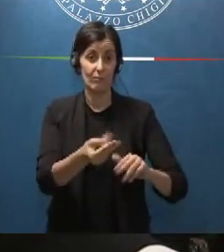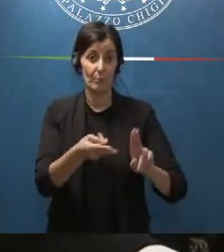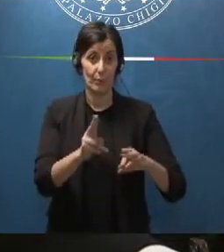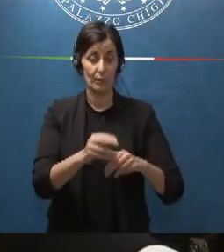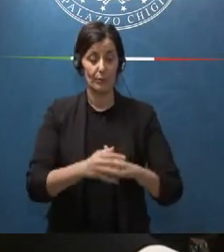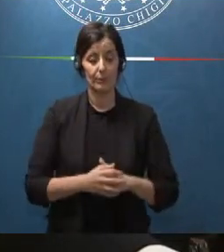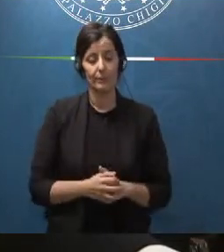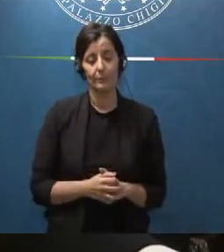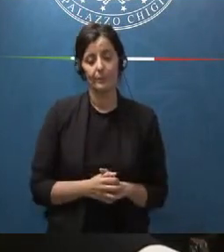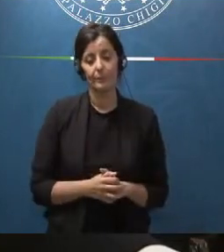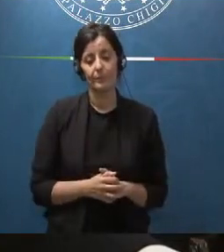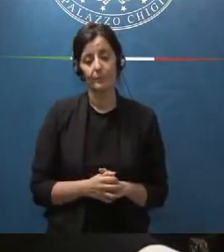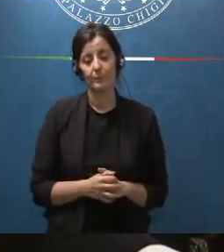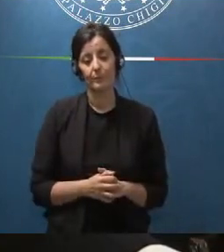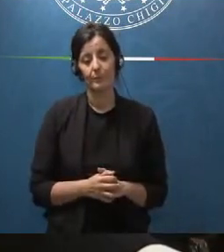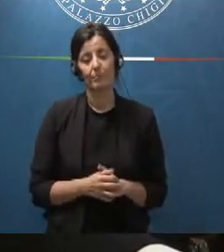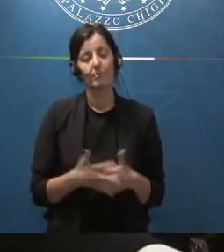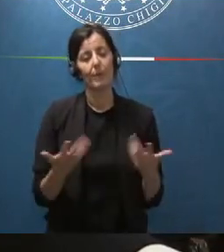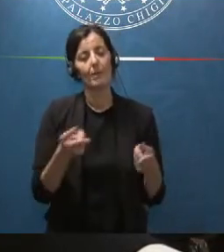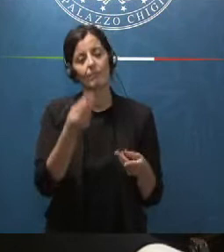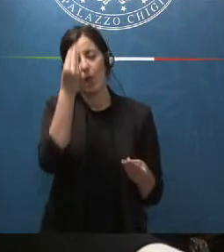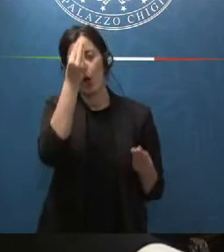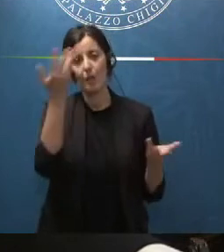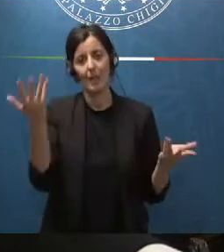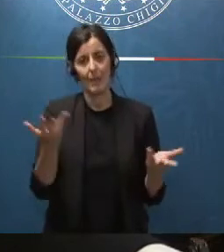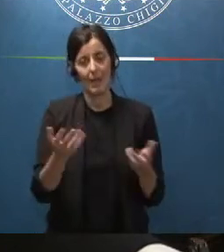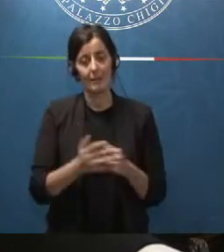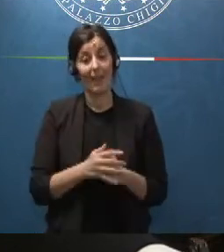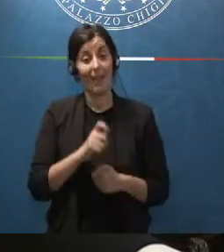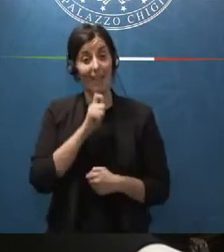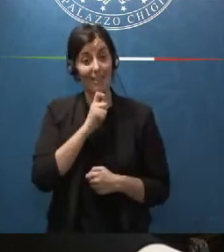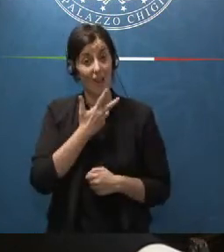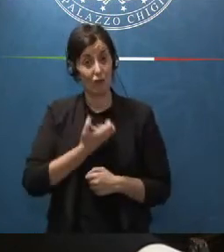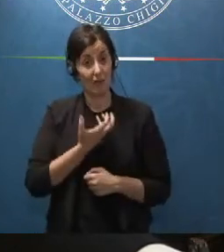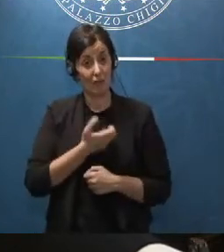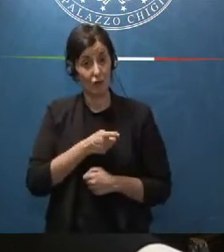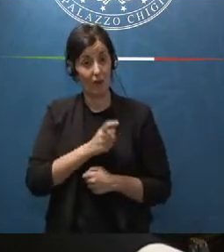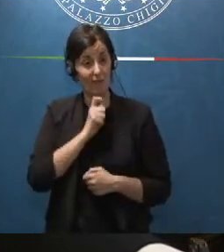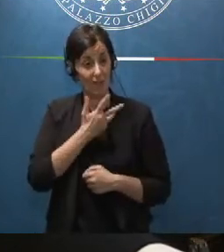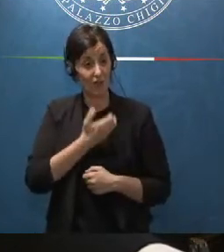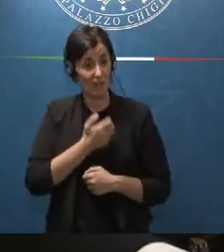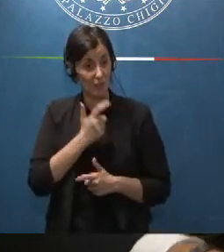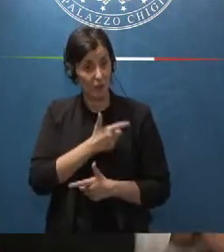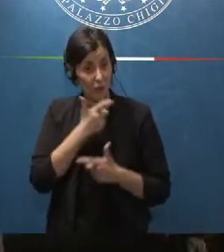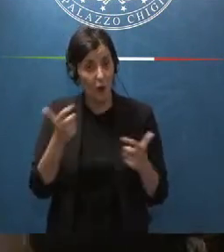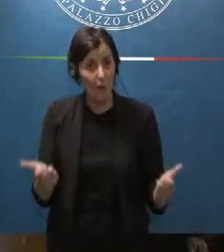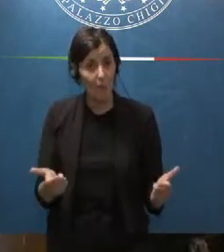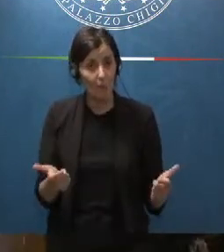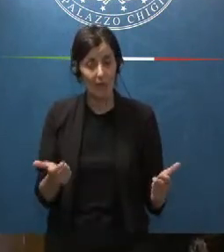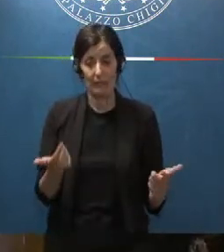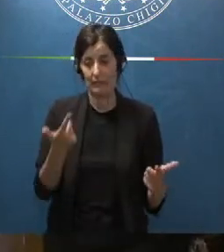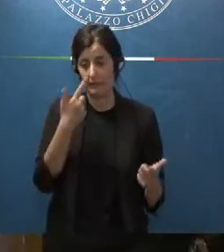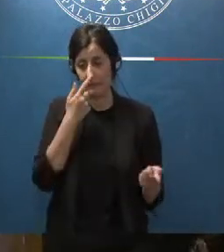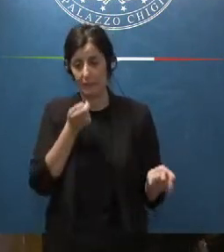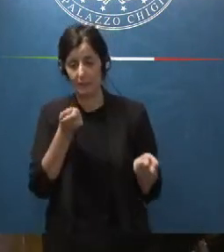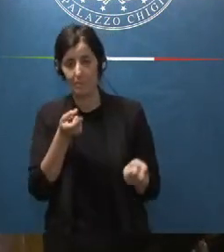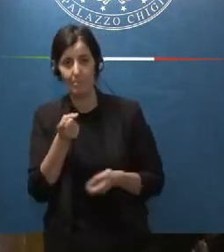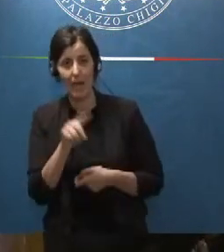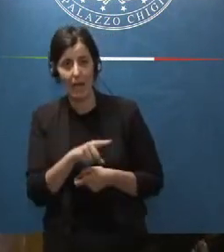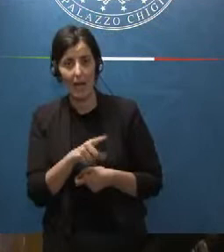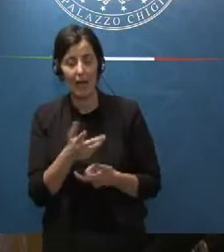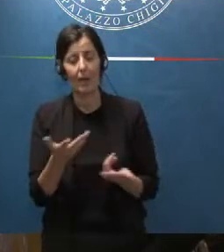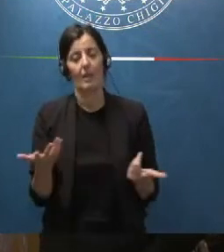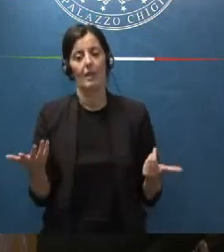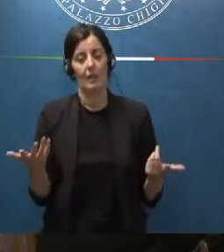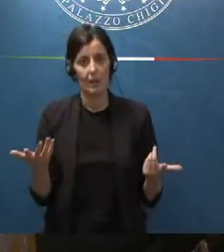ma cosa pensa nel senso che le intercettazioni sono troppe malcondotte perché a questo punto